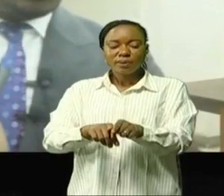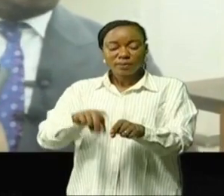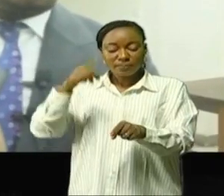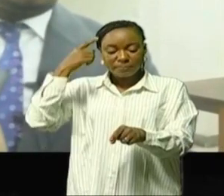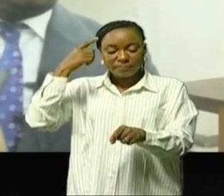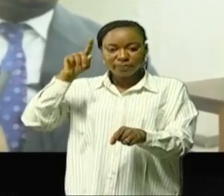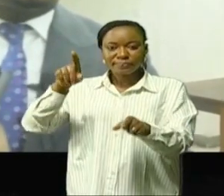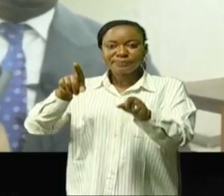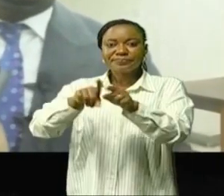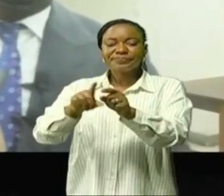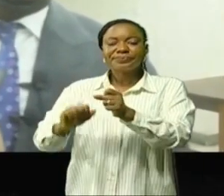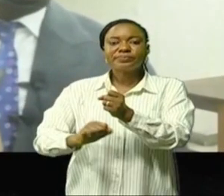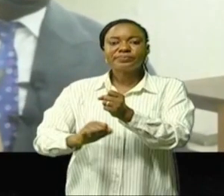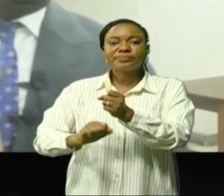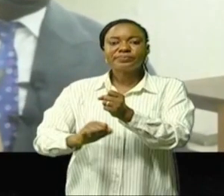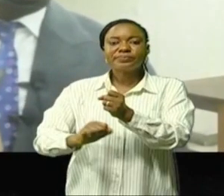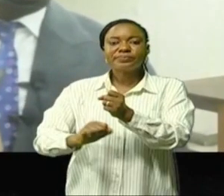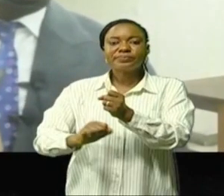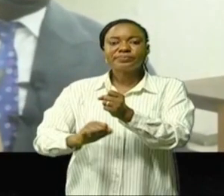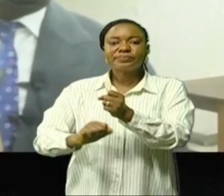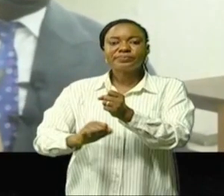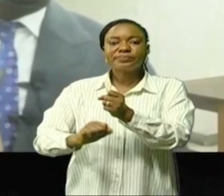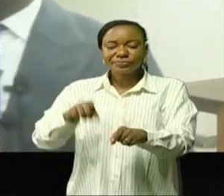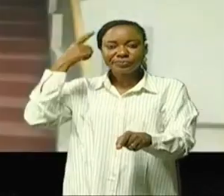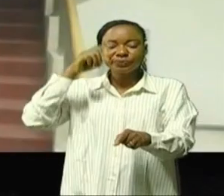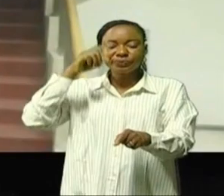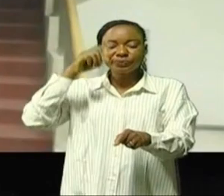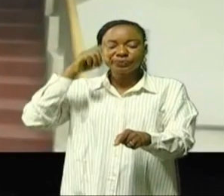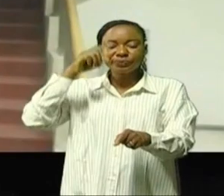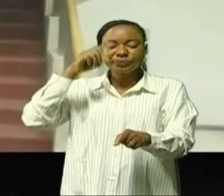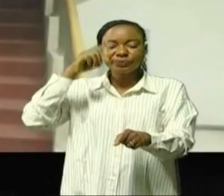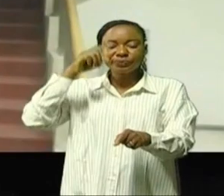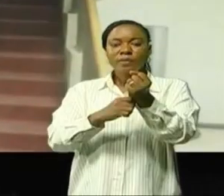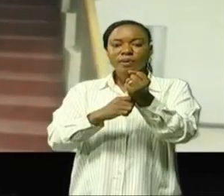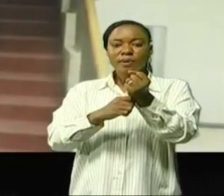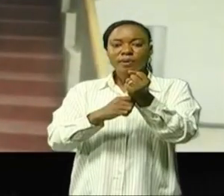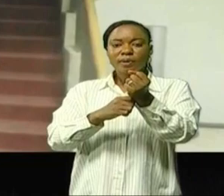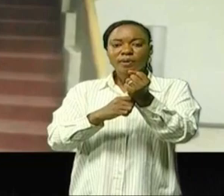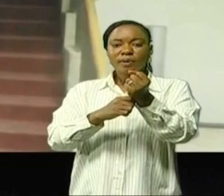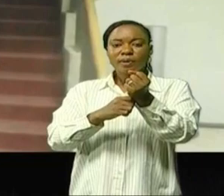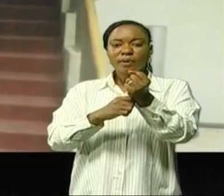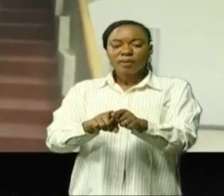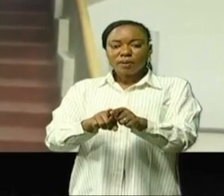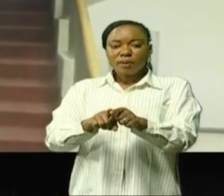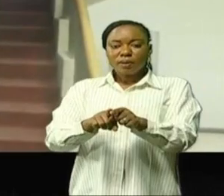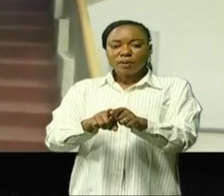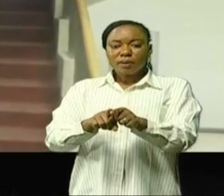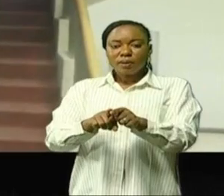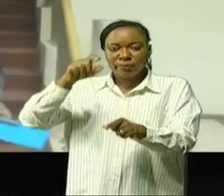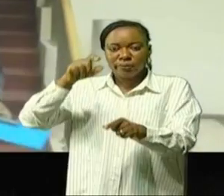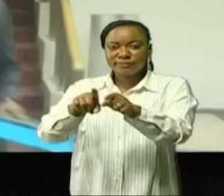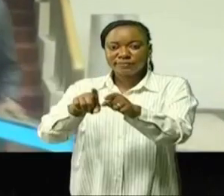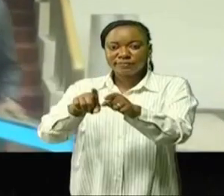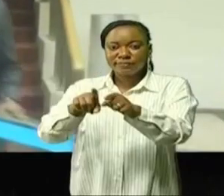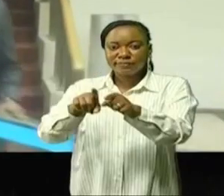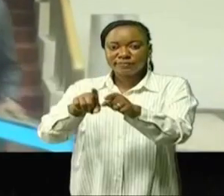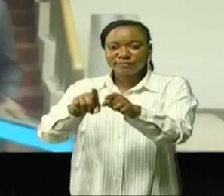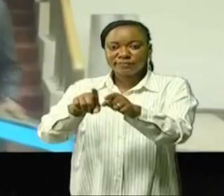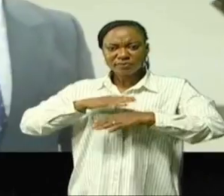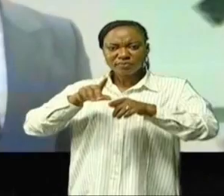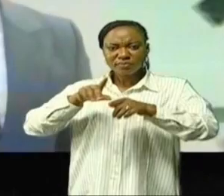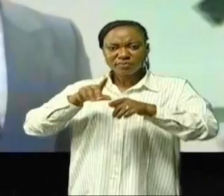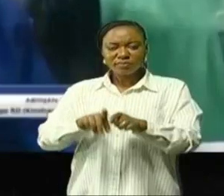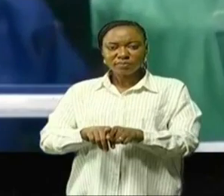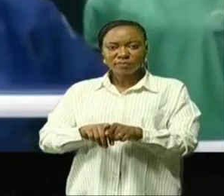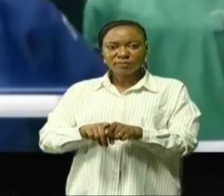et soutenons le judo ne soutenons pas les individus Visiblement Maître Nicolianza est réparti très satisfait à la